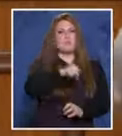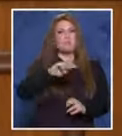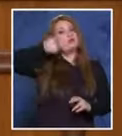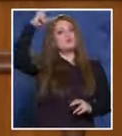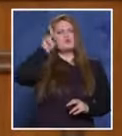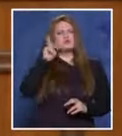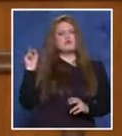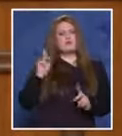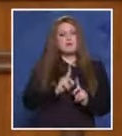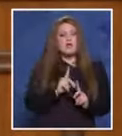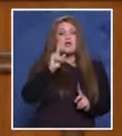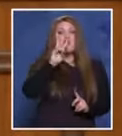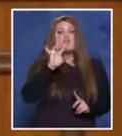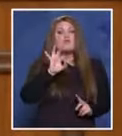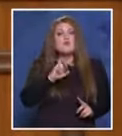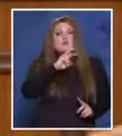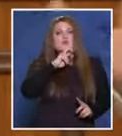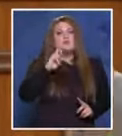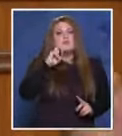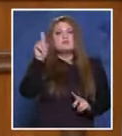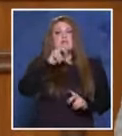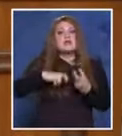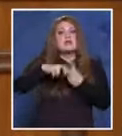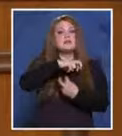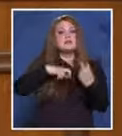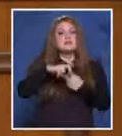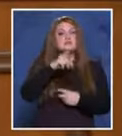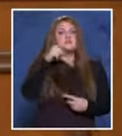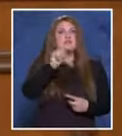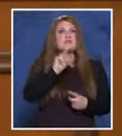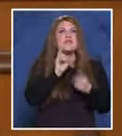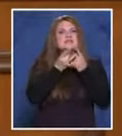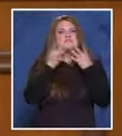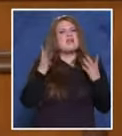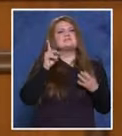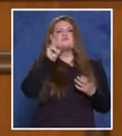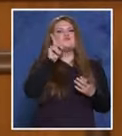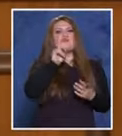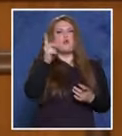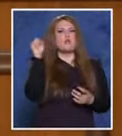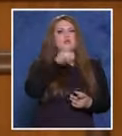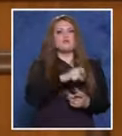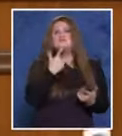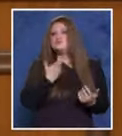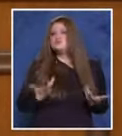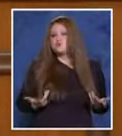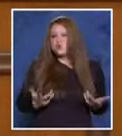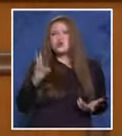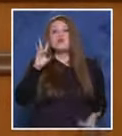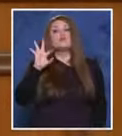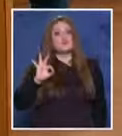Но странното е, че полицията не търси този известен, неизвестен извършител. Що ли? Но,